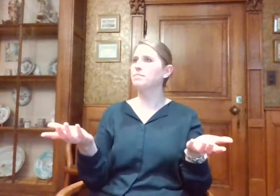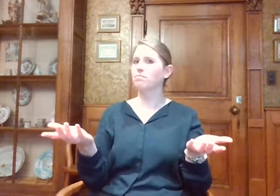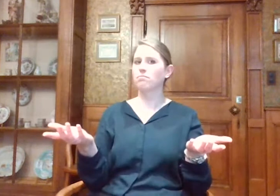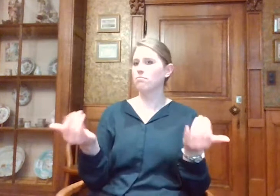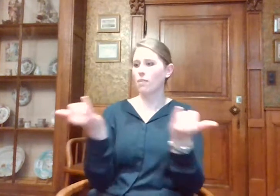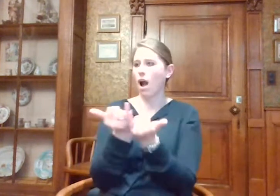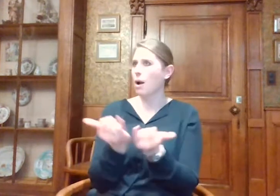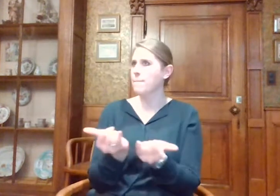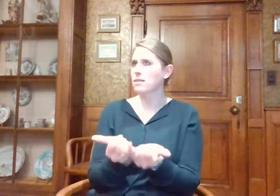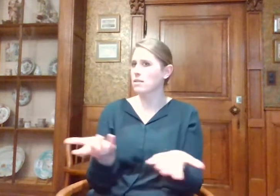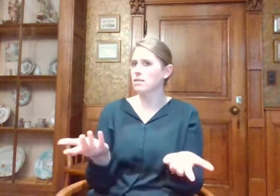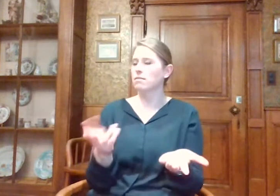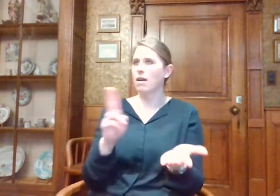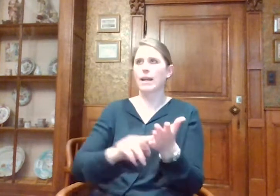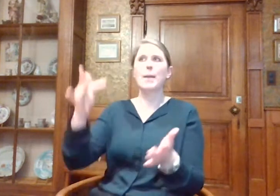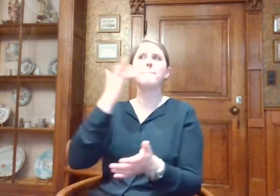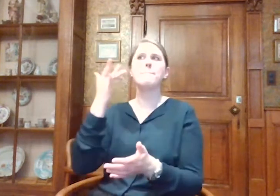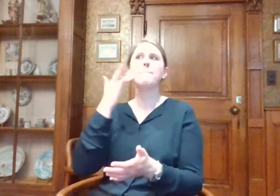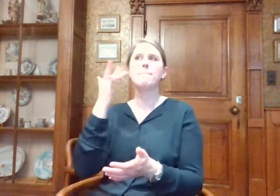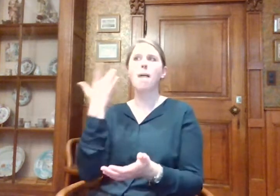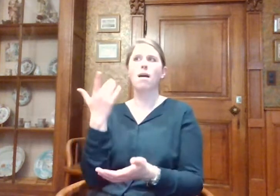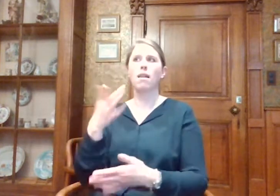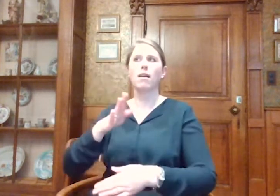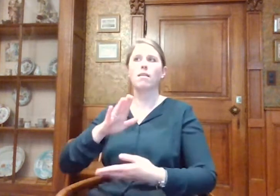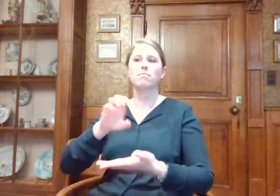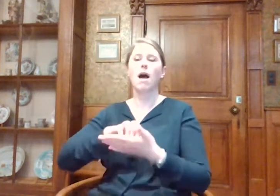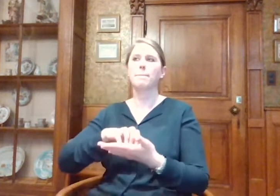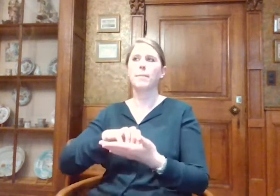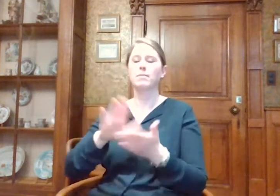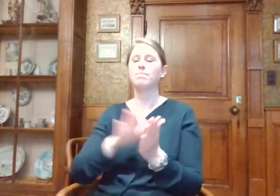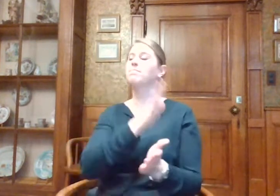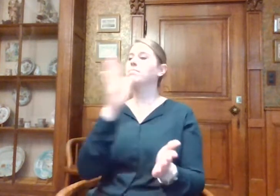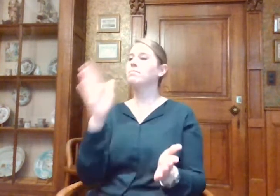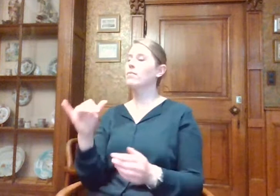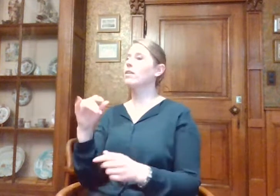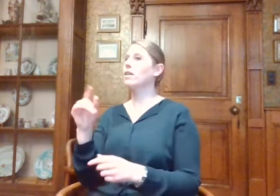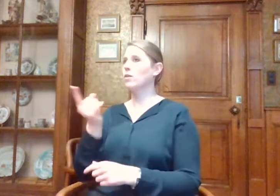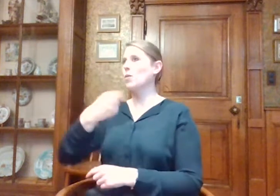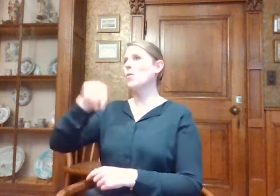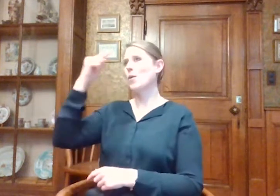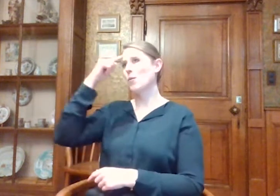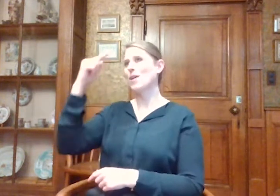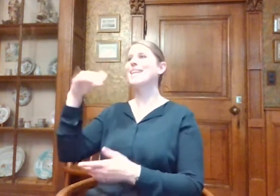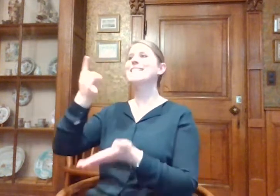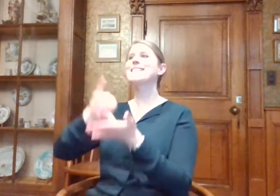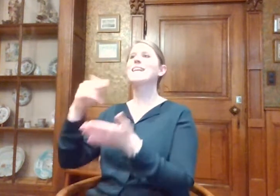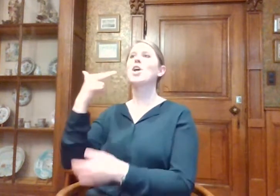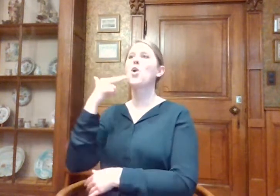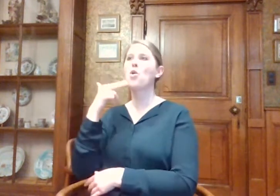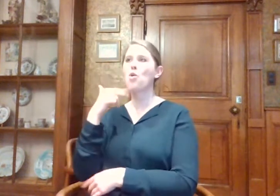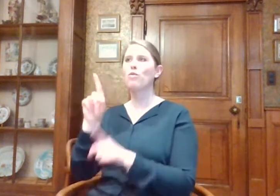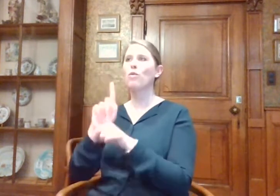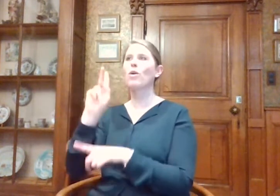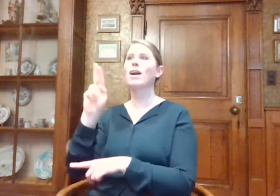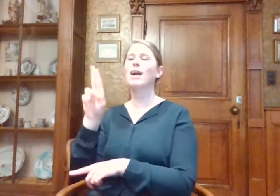Het is gewoon heel gemakkelijk eigenlijk, die Erfgoedtep. Daarnaast weten wij dat de stad Leuven en ook KU Leuven-Ijver